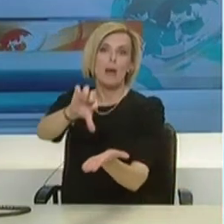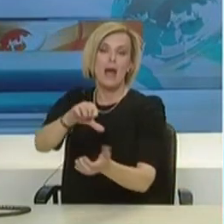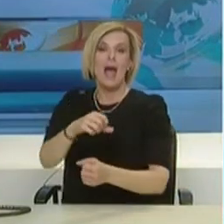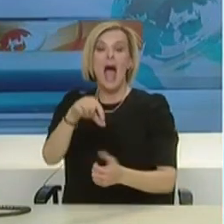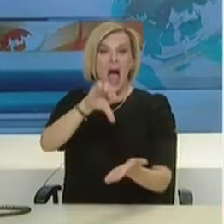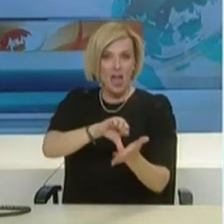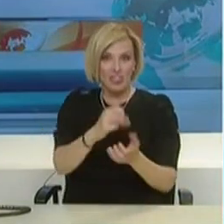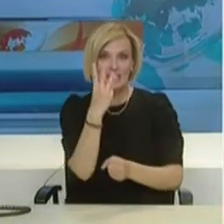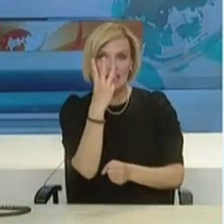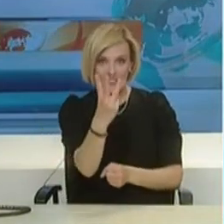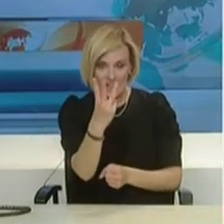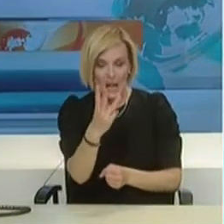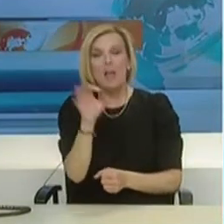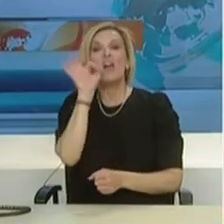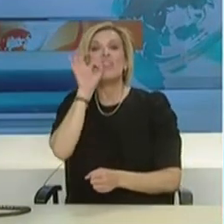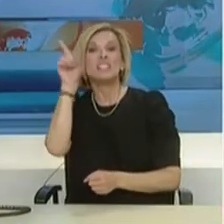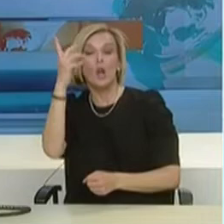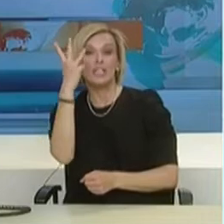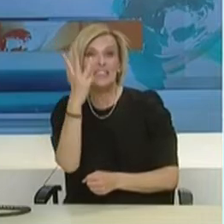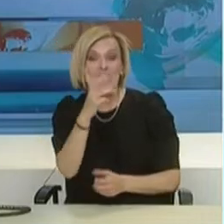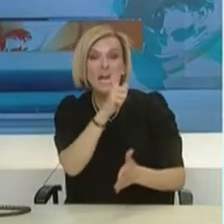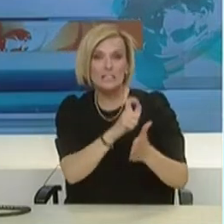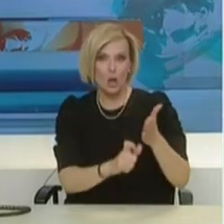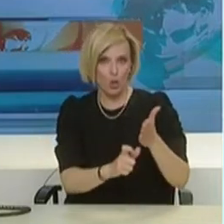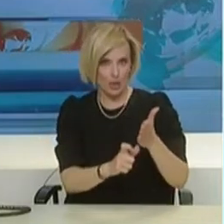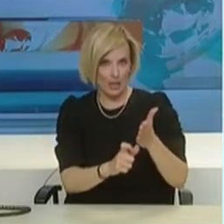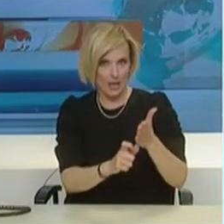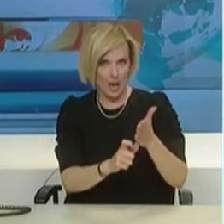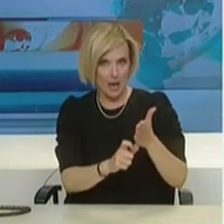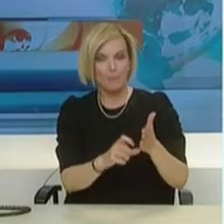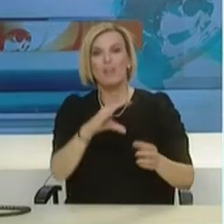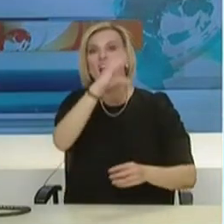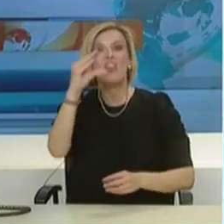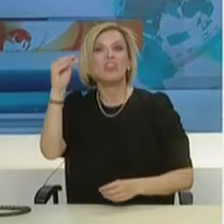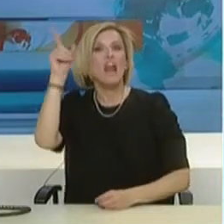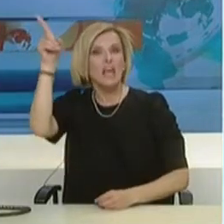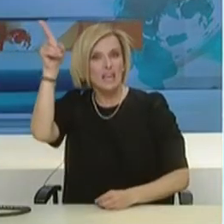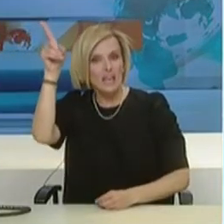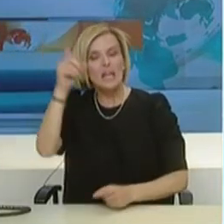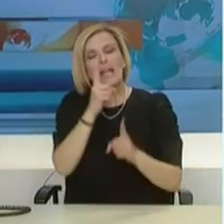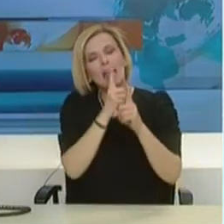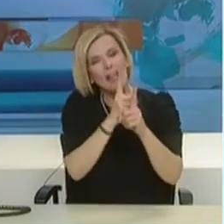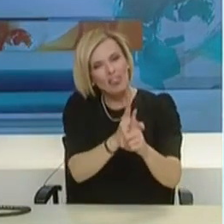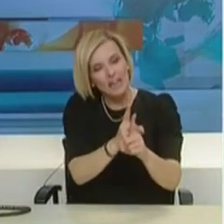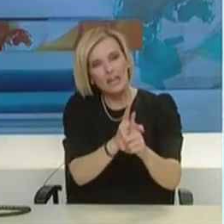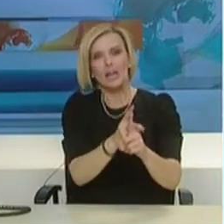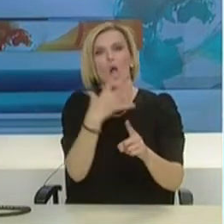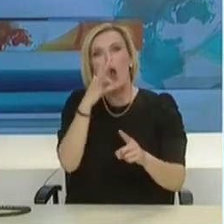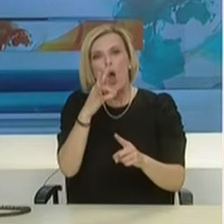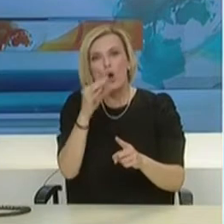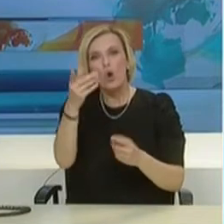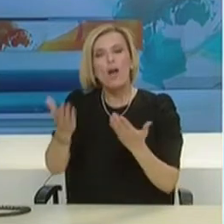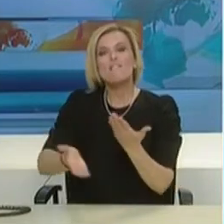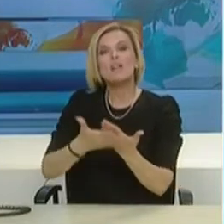Αθήνα και Θεσσαλονίκη. Ειδική μέρη να θα υπάρξει και τα ξενοδοχεία των νομών της Θράκης αλλά και των νησιών μας που φιλοξενούν